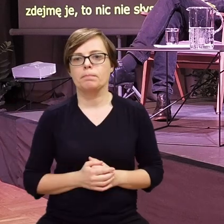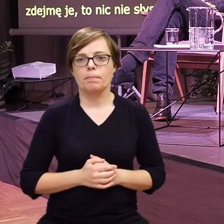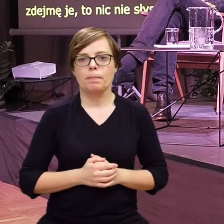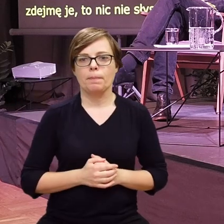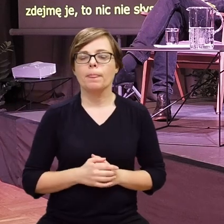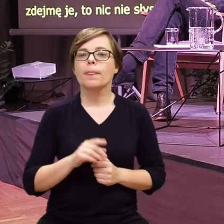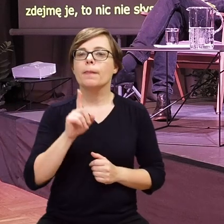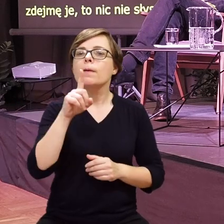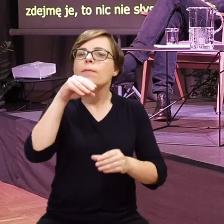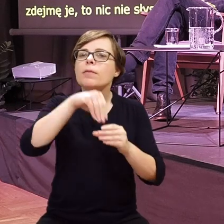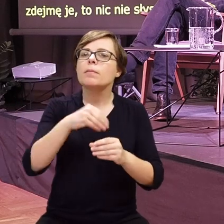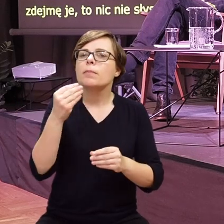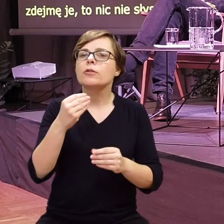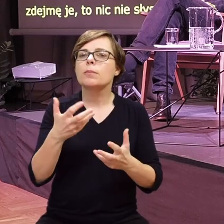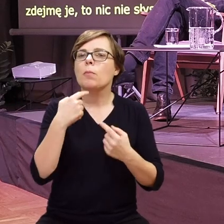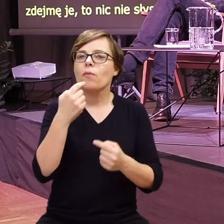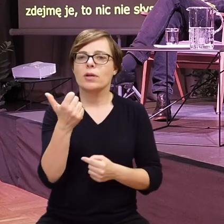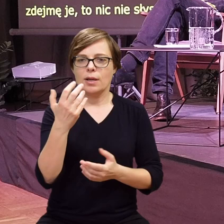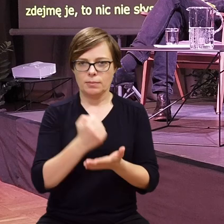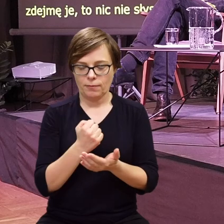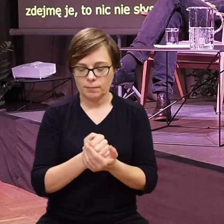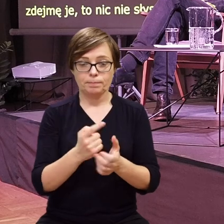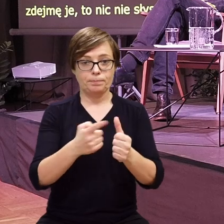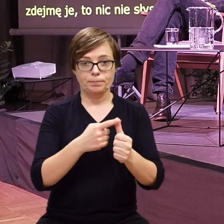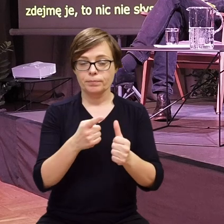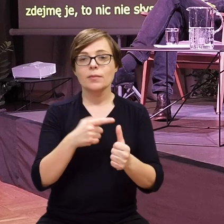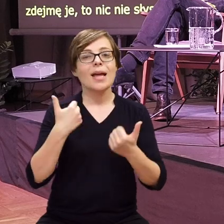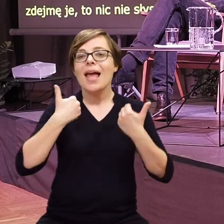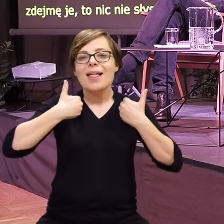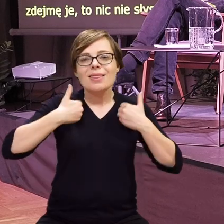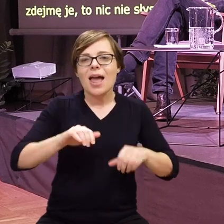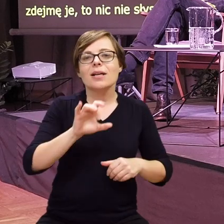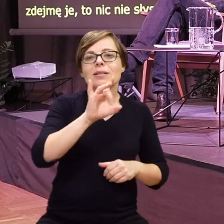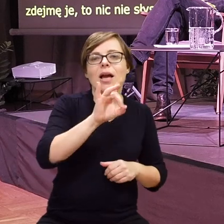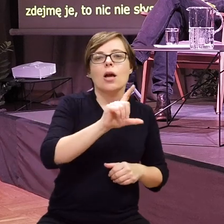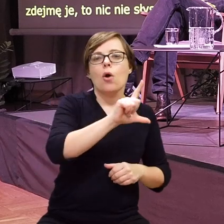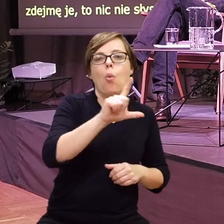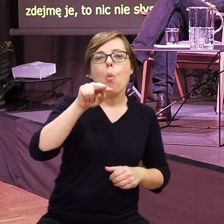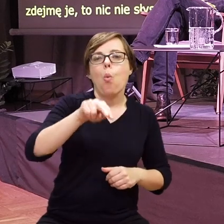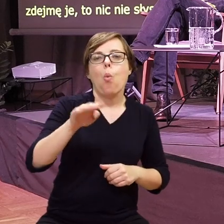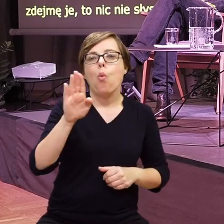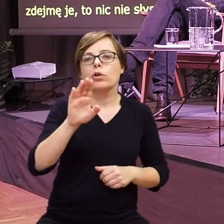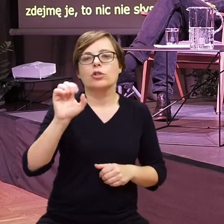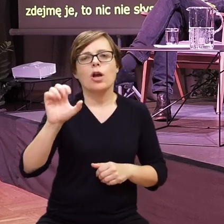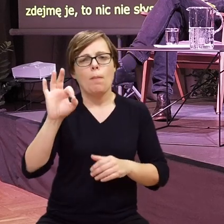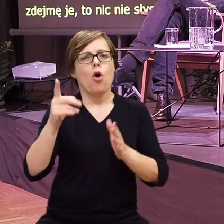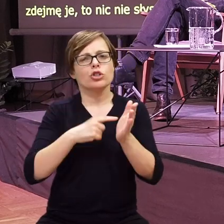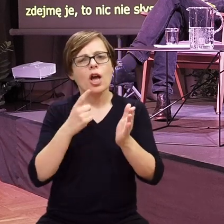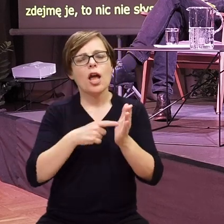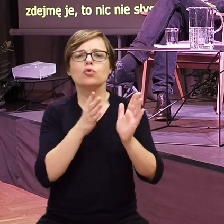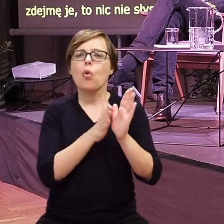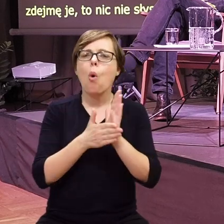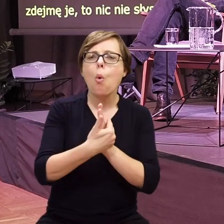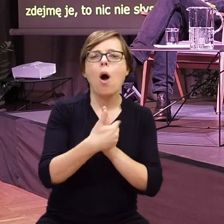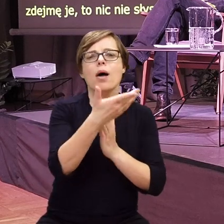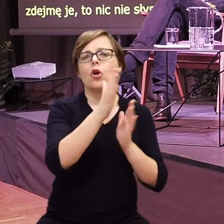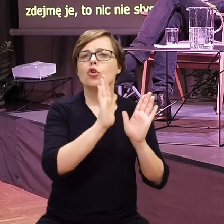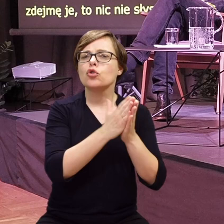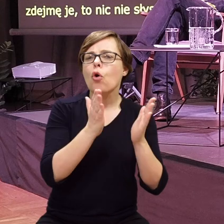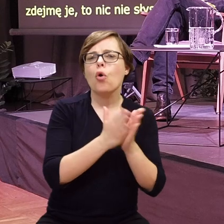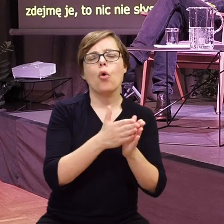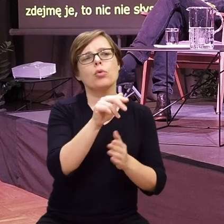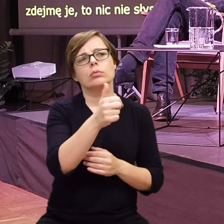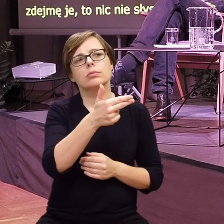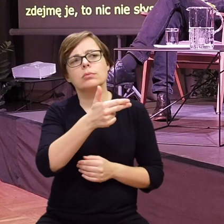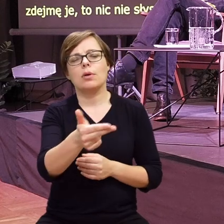I tutaj kilka rzeczy. Po pierwsze zależało nam na tym, żeby nie przeliterować tego słowa, co się bardzo często zdarza na okładkach książek